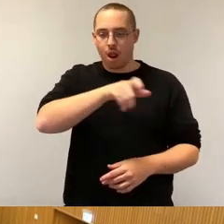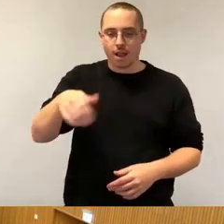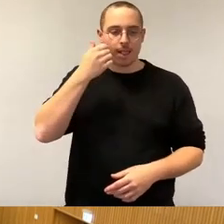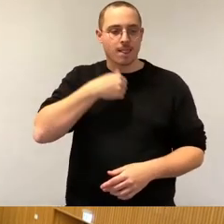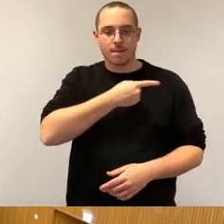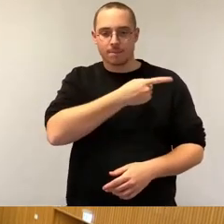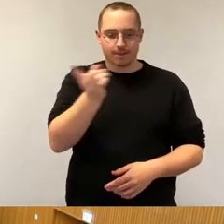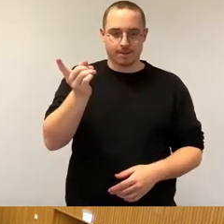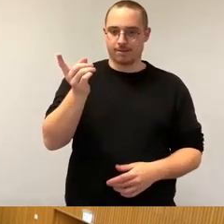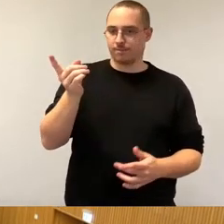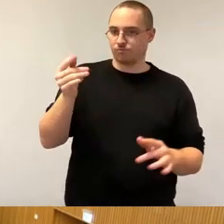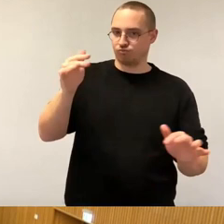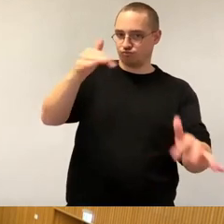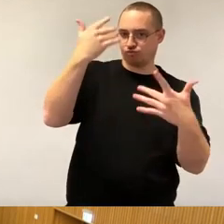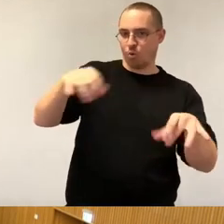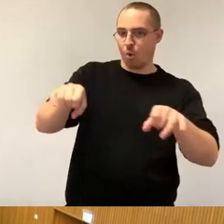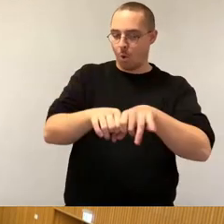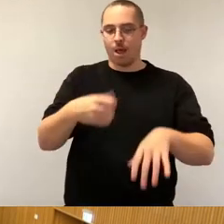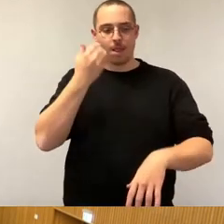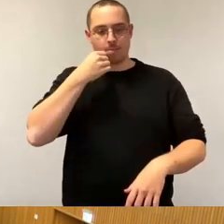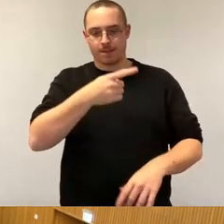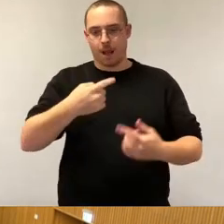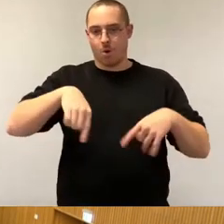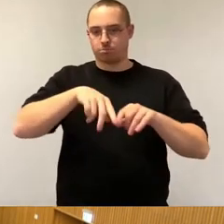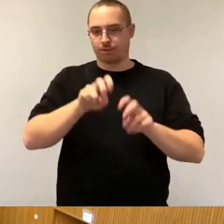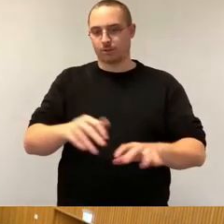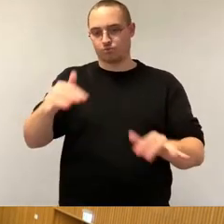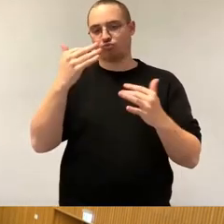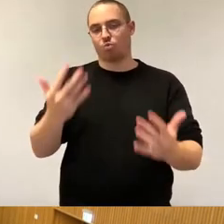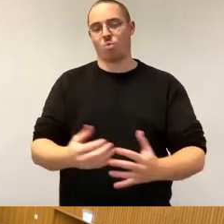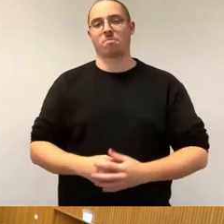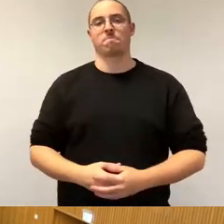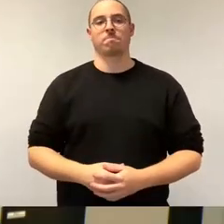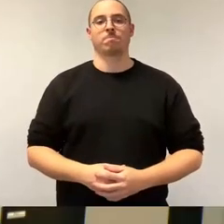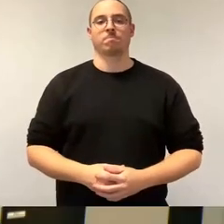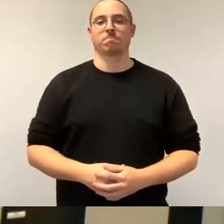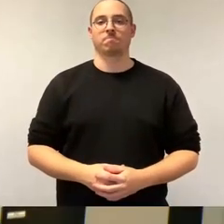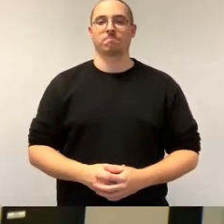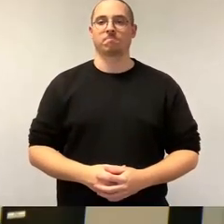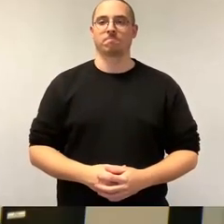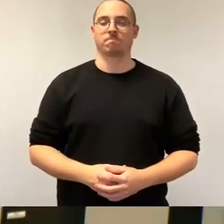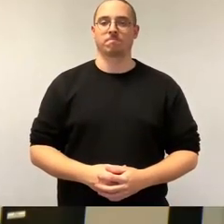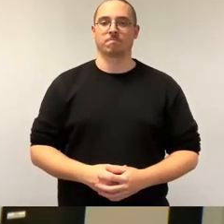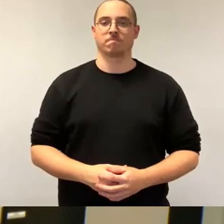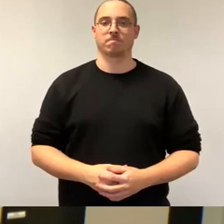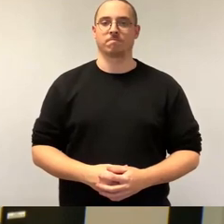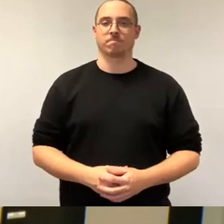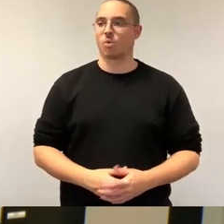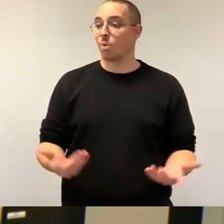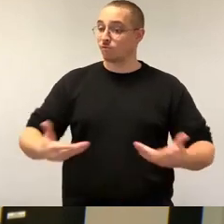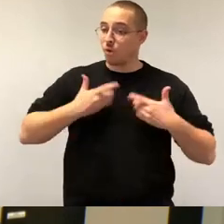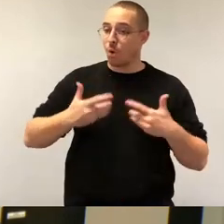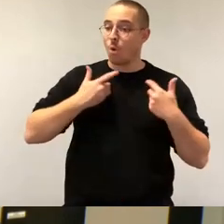Ja, es ist zunächst mal ein großer Grund der Freude, dass ein so großes Milliardenprojekt den Weg